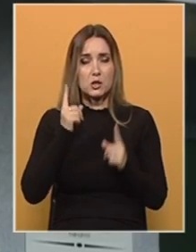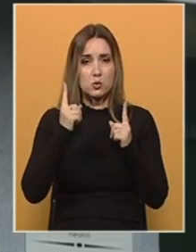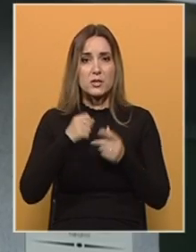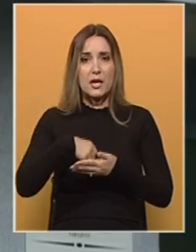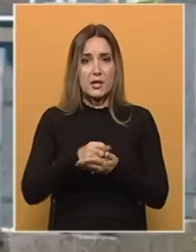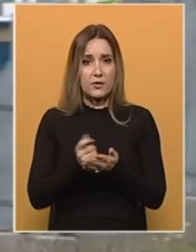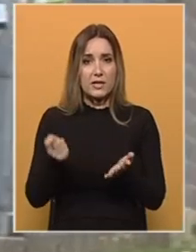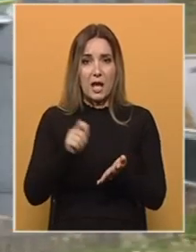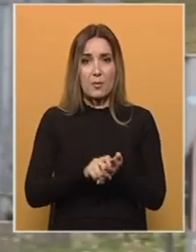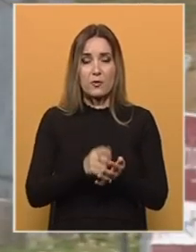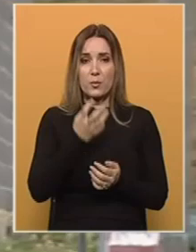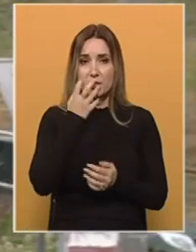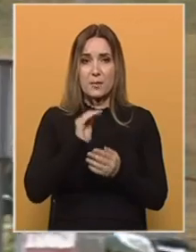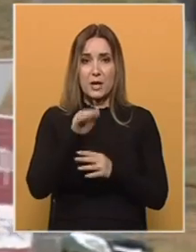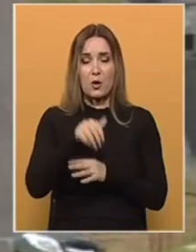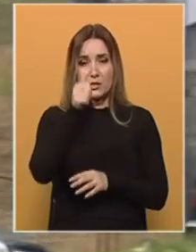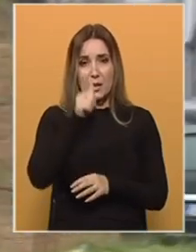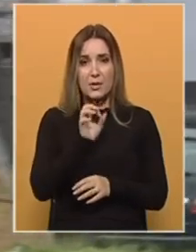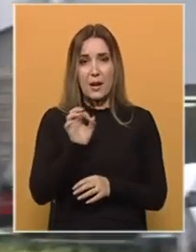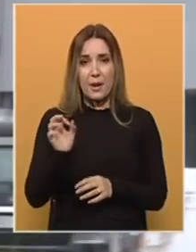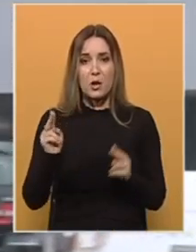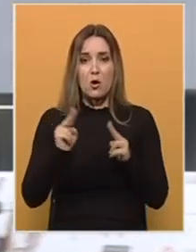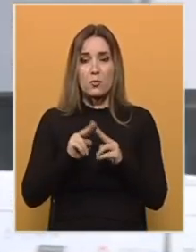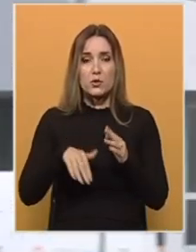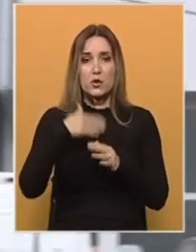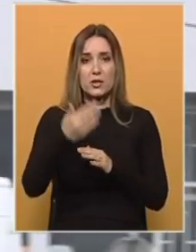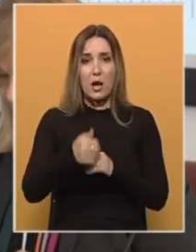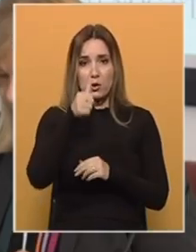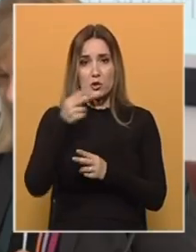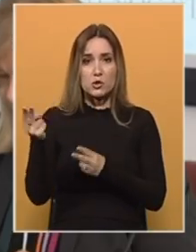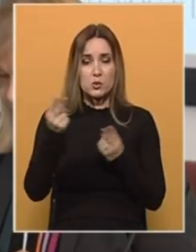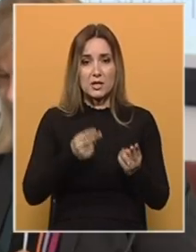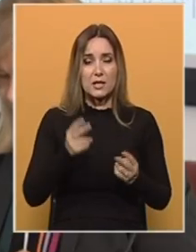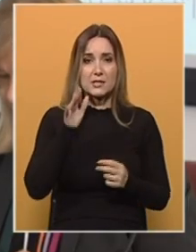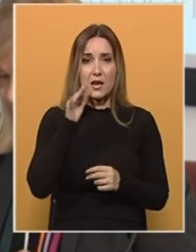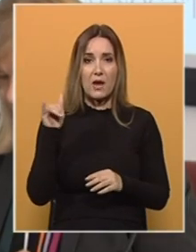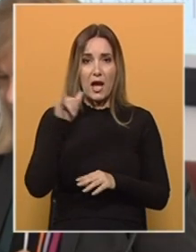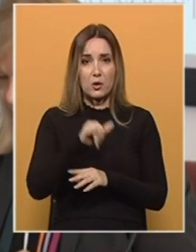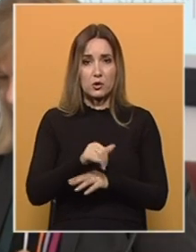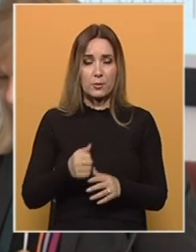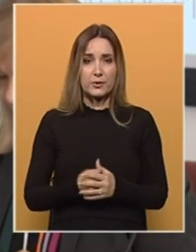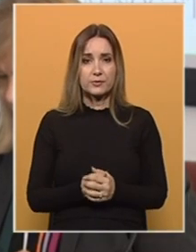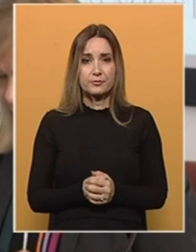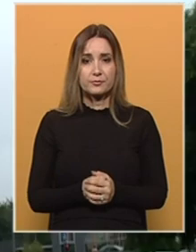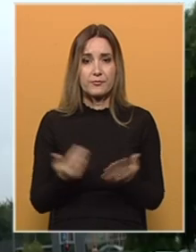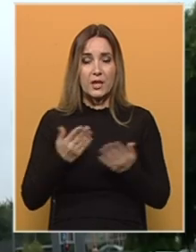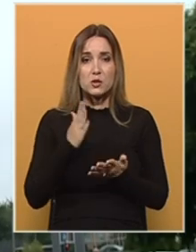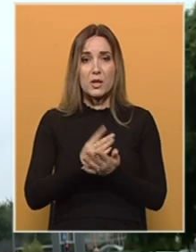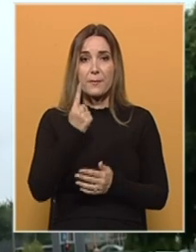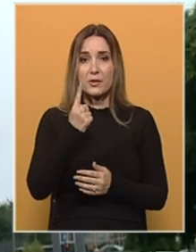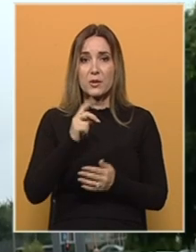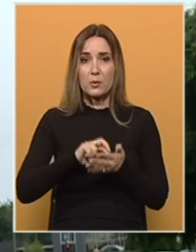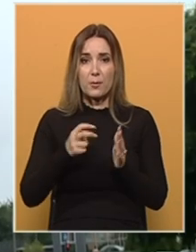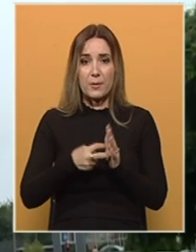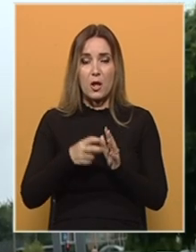Tvrdi da se s nabavkom respiratora preko srebrane maline upoznao tek nakon što su stigli na Sarajevski aerodrom, kada kreću i prvi problemi. Odbrana nije